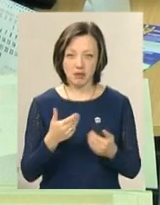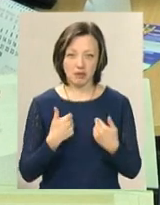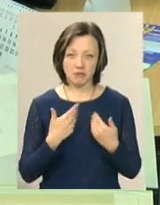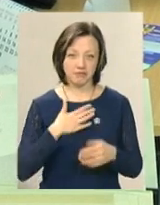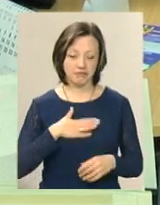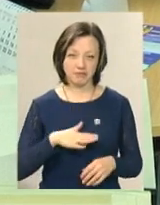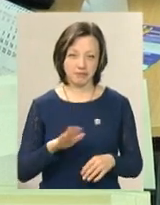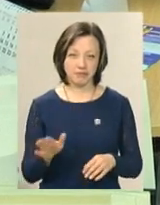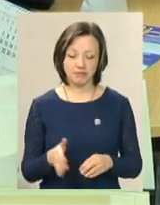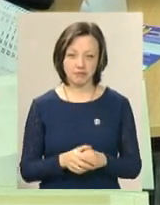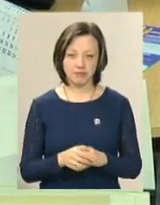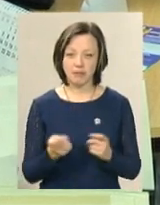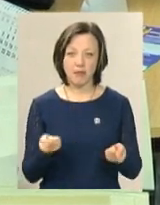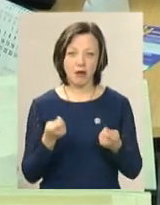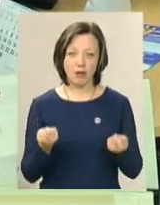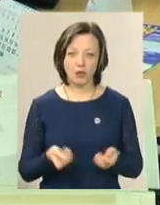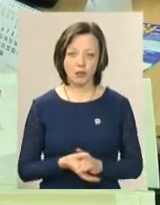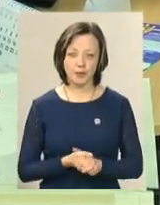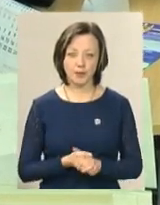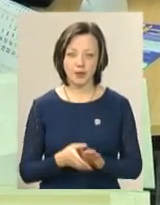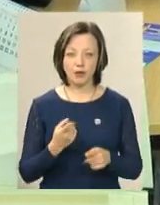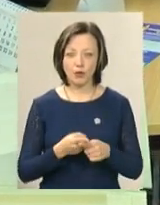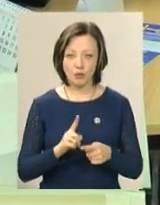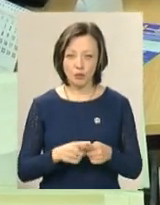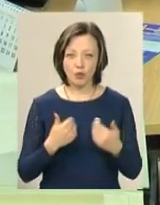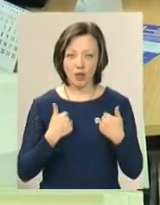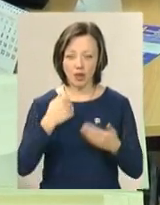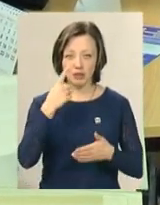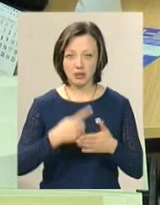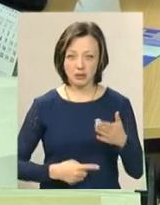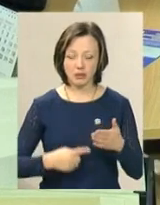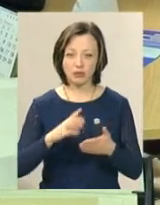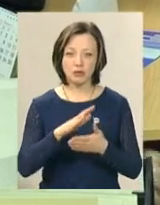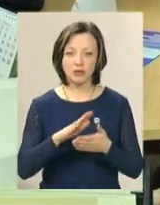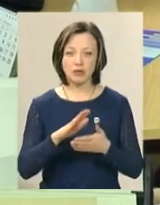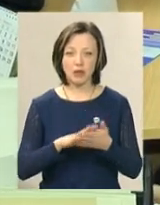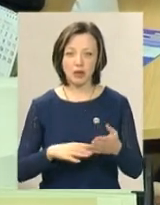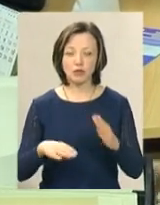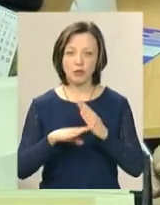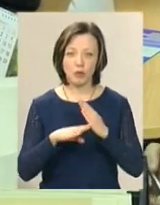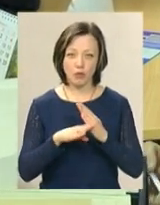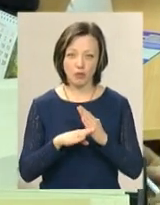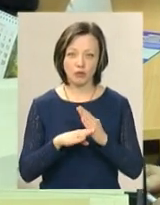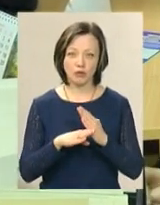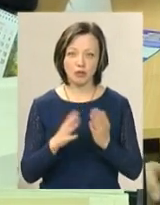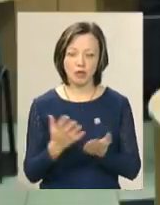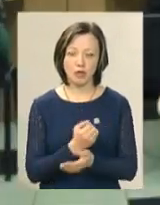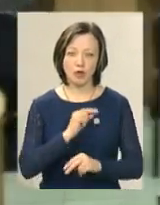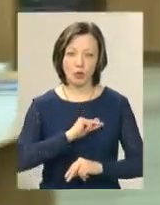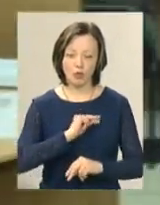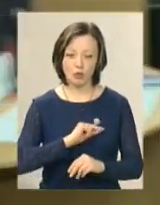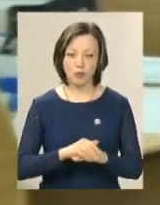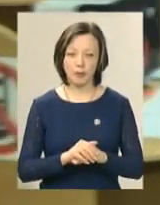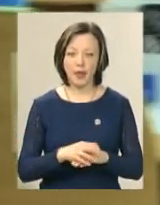це дуже мало. Тому маю надію, що мені допоможуть подалі, щоб мене йти роботу.